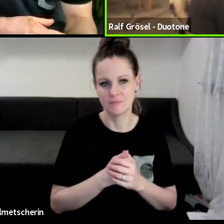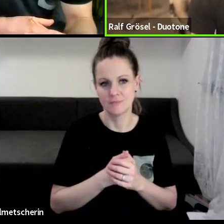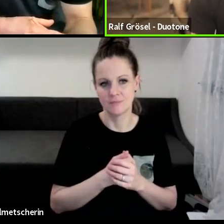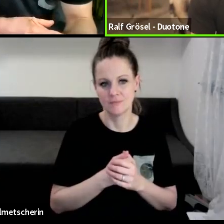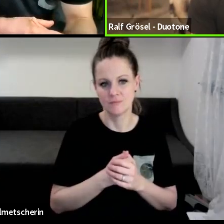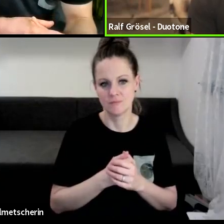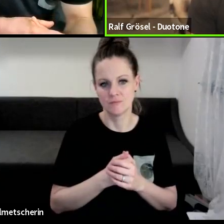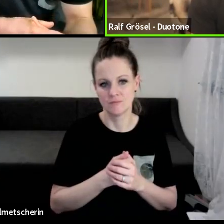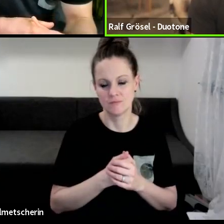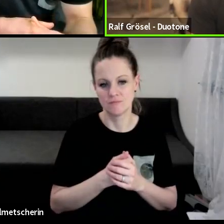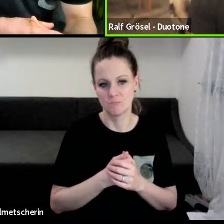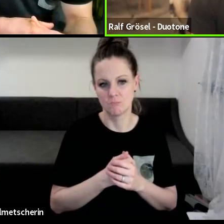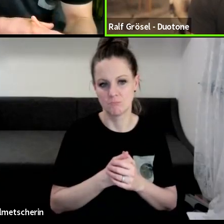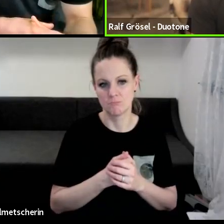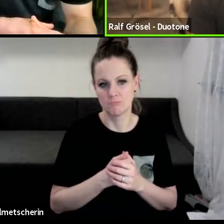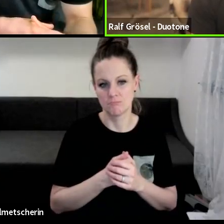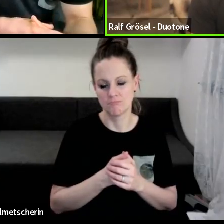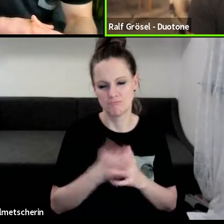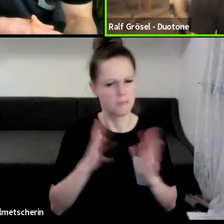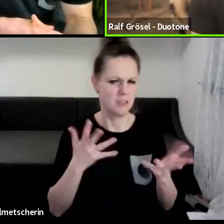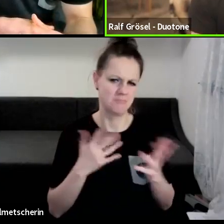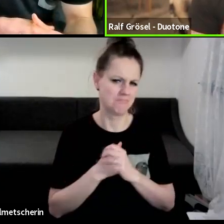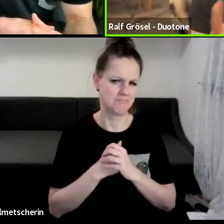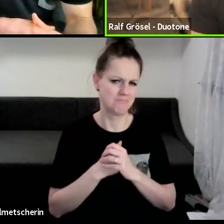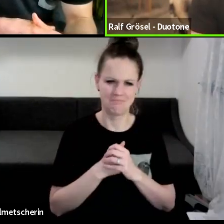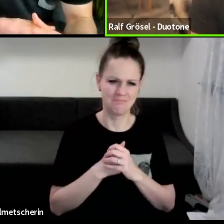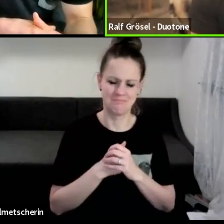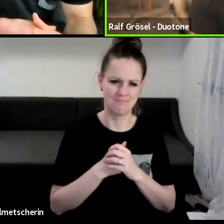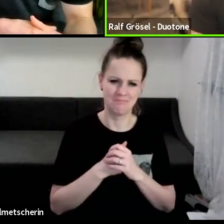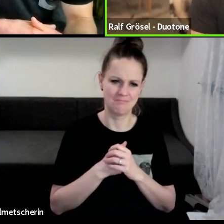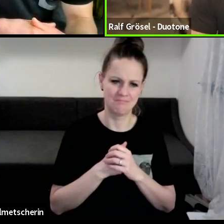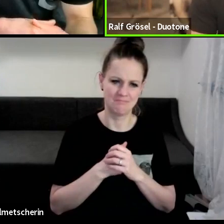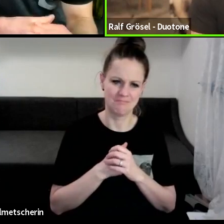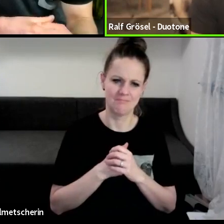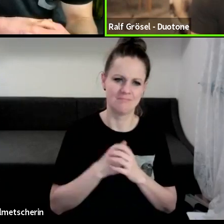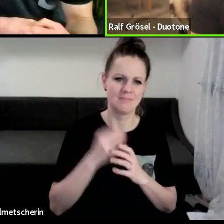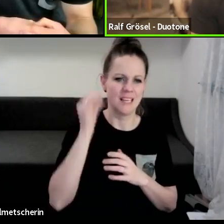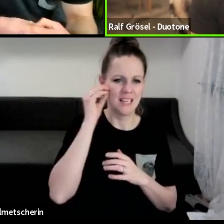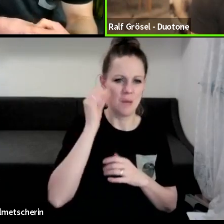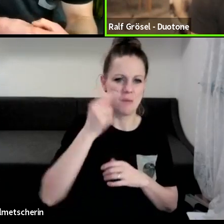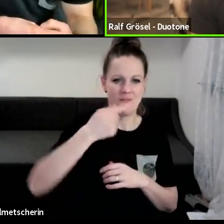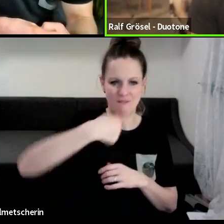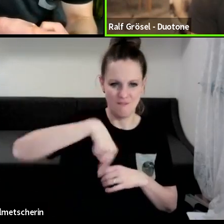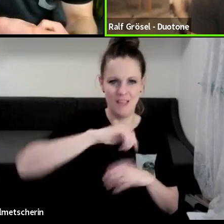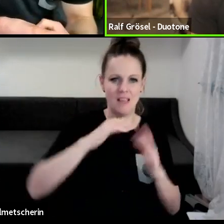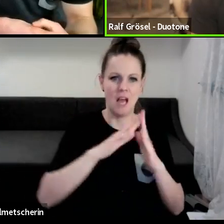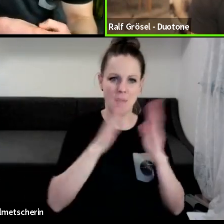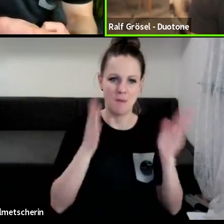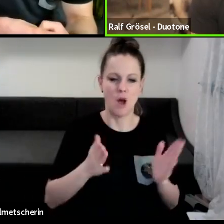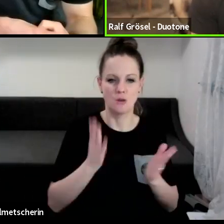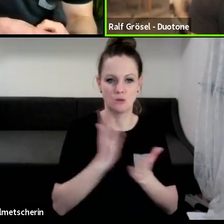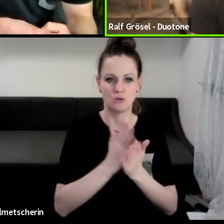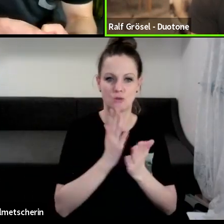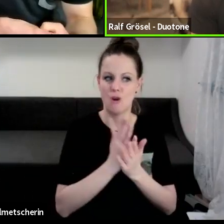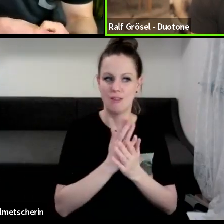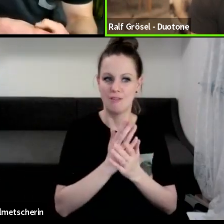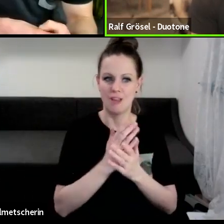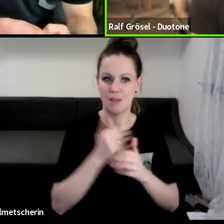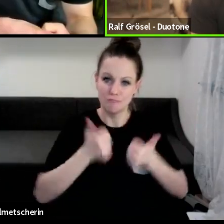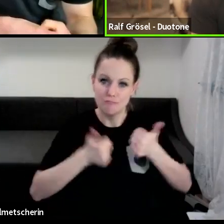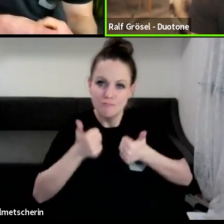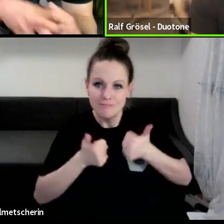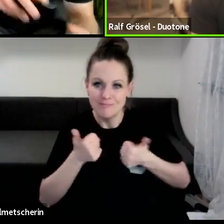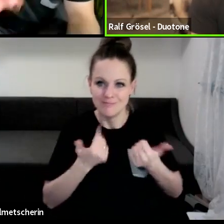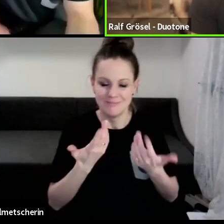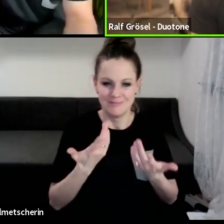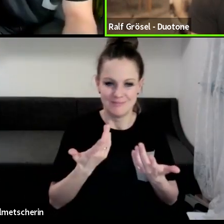Nee, also ich würde eher sagen, dass es im Grunde genommen, dass wir eine Competition haben in-house, die schon sehr einzigartig ist, weil mir ist keine andere Kitefirma